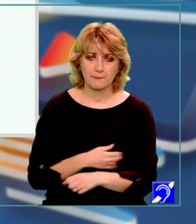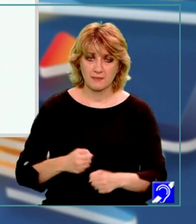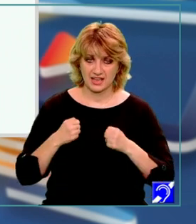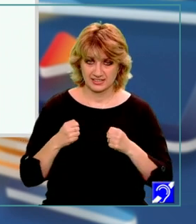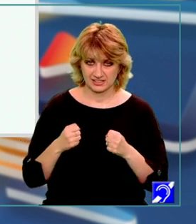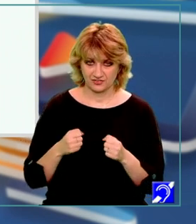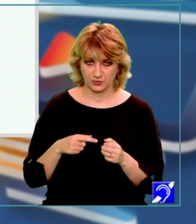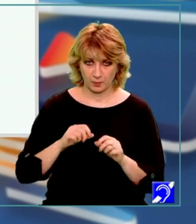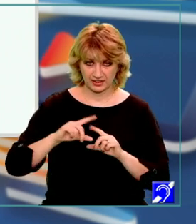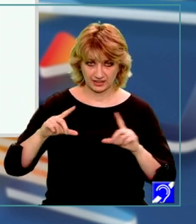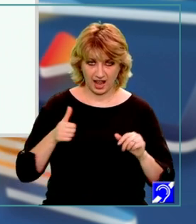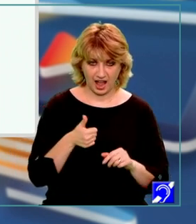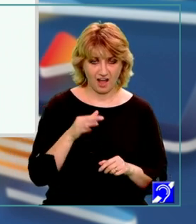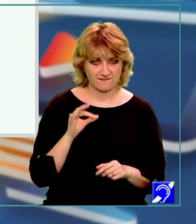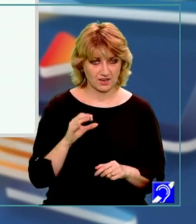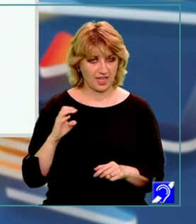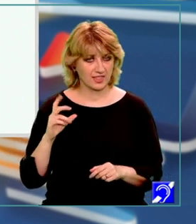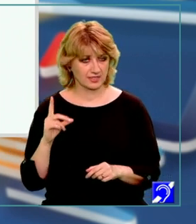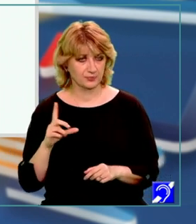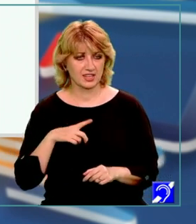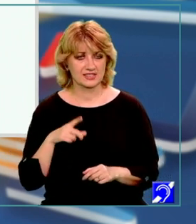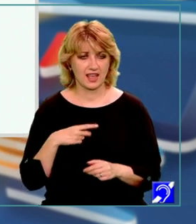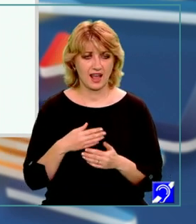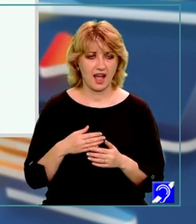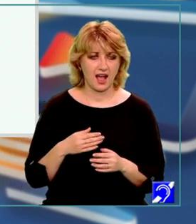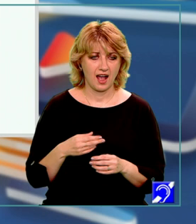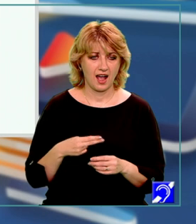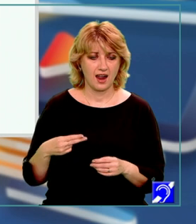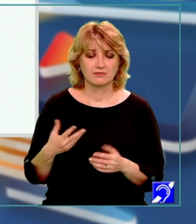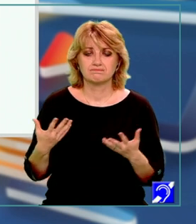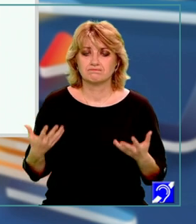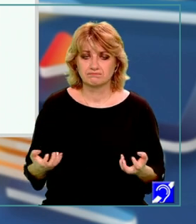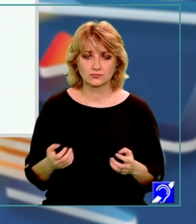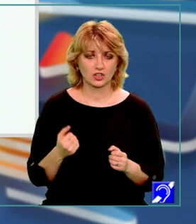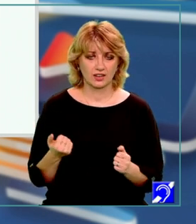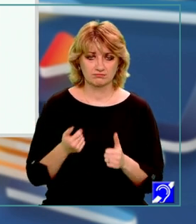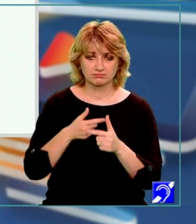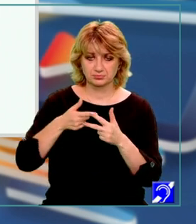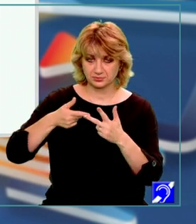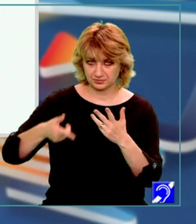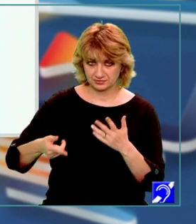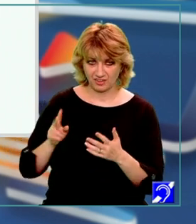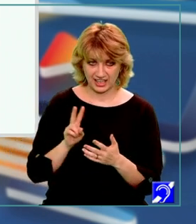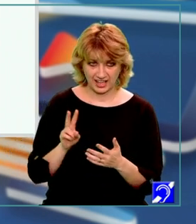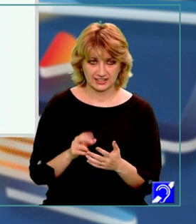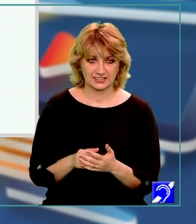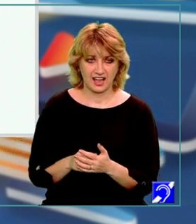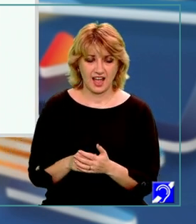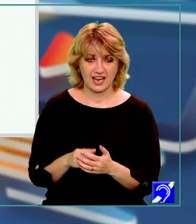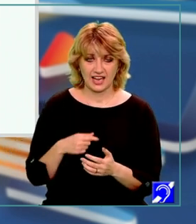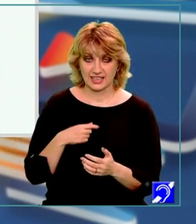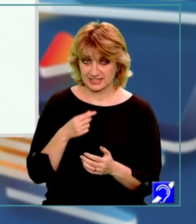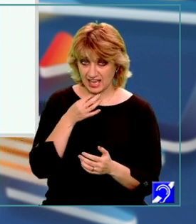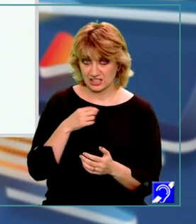patrulaterul AFED este egală cu și aveți și variantele de răspuns. În text, ni s-a